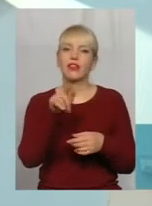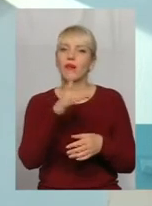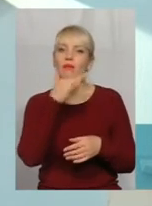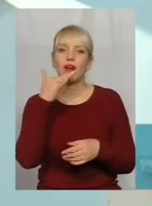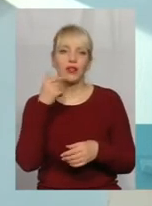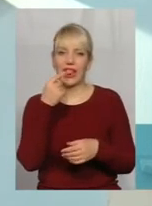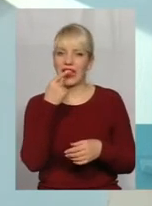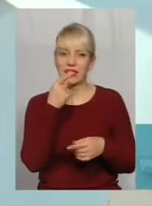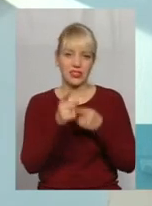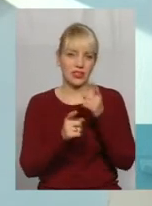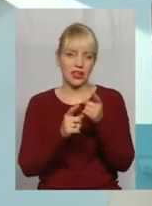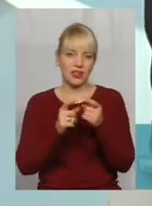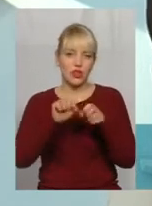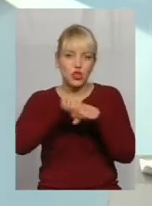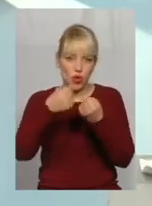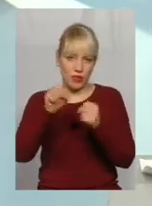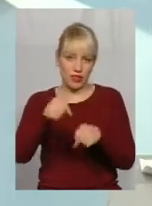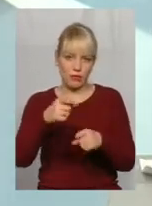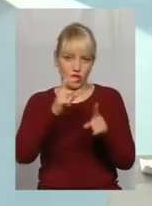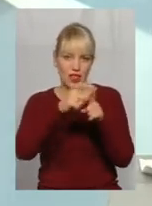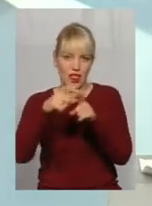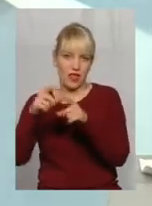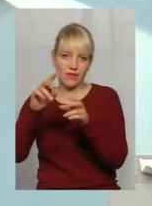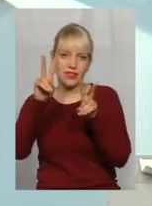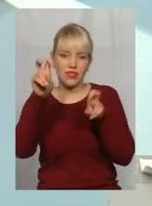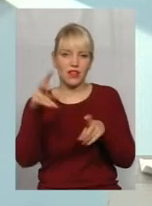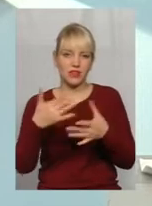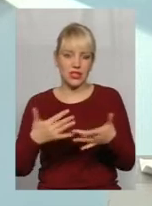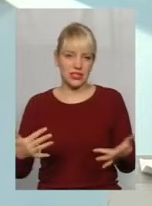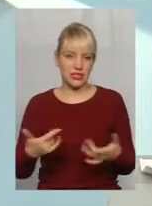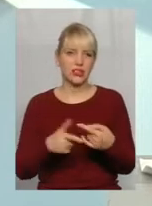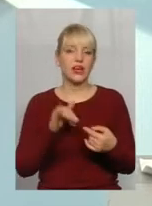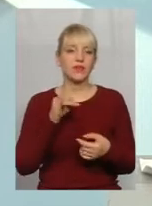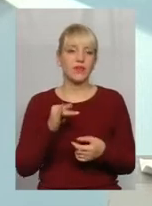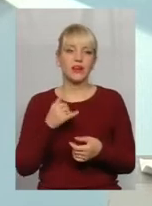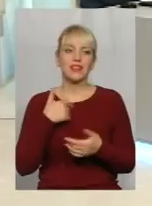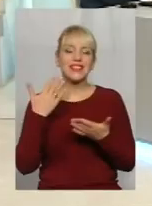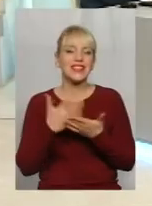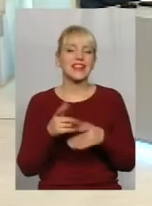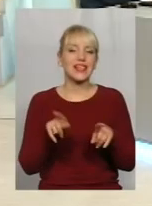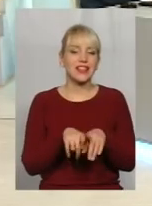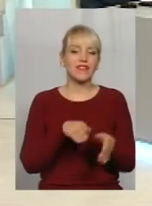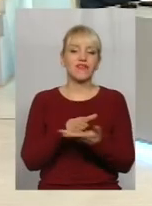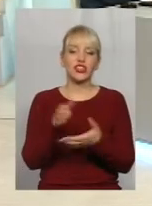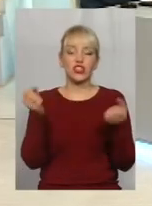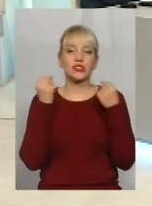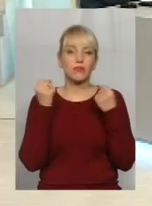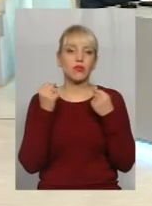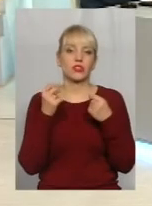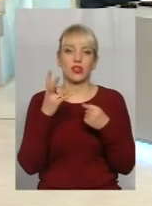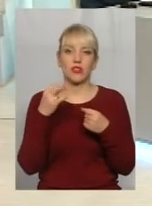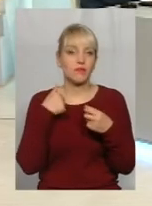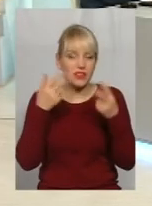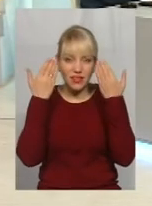язик зламаю по тих назвах, які є. Тобто є такі види спорту, про яких майже нам невідомо, але вони це прозумбували,